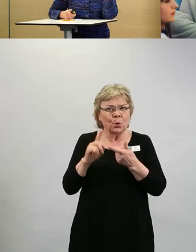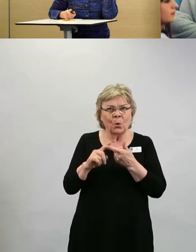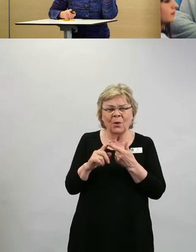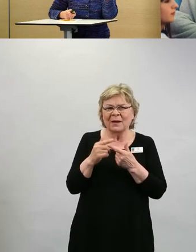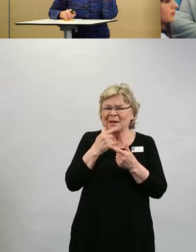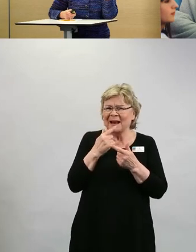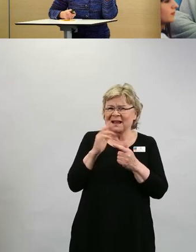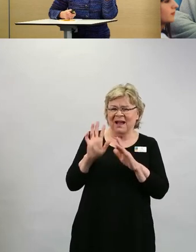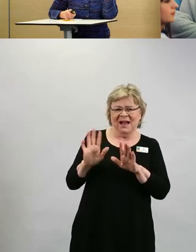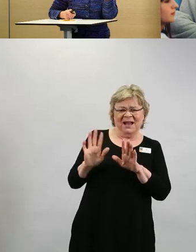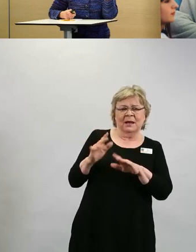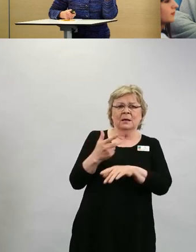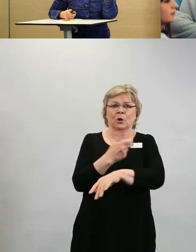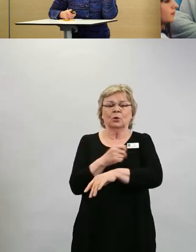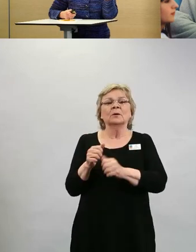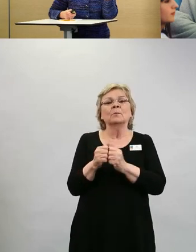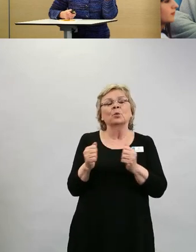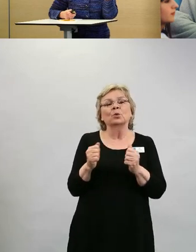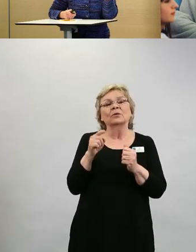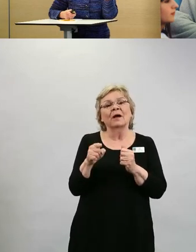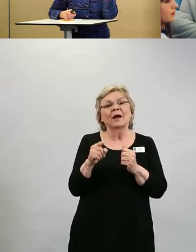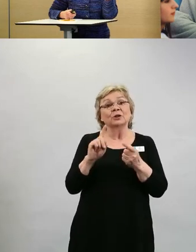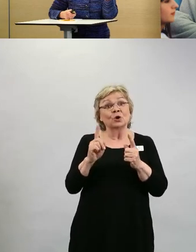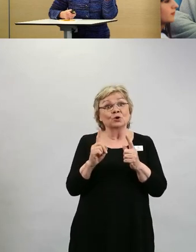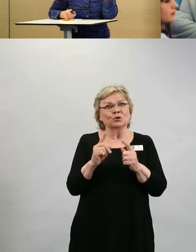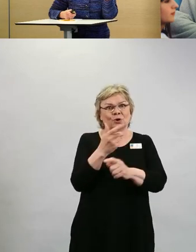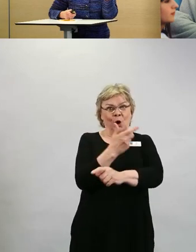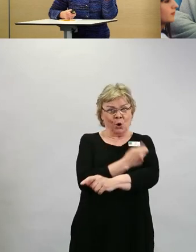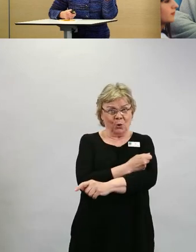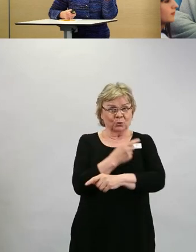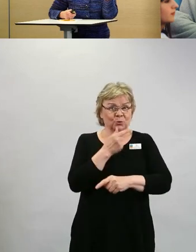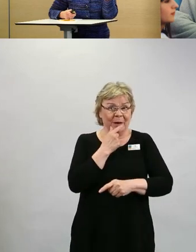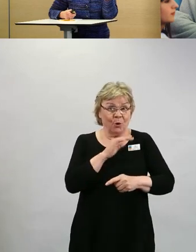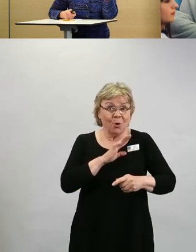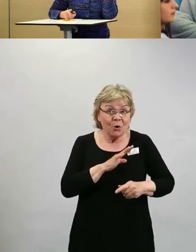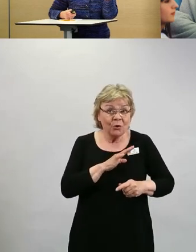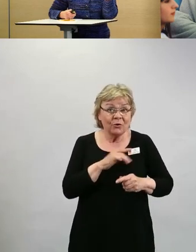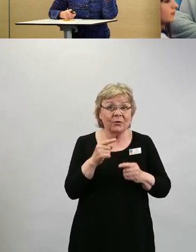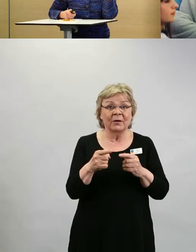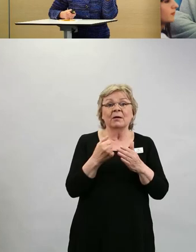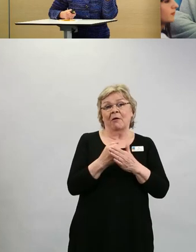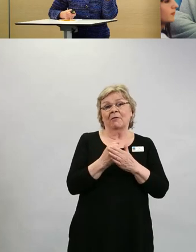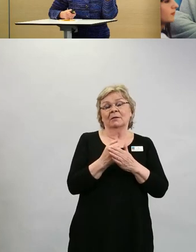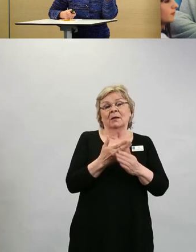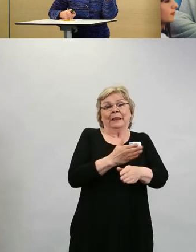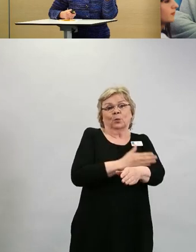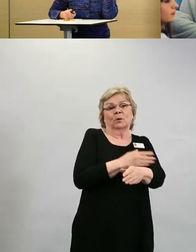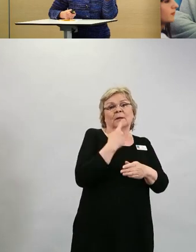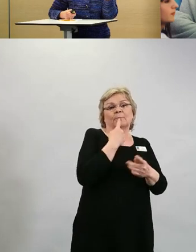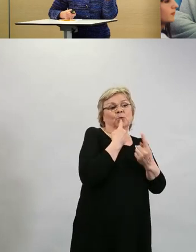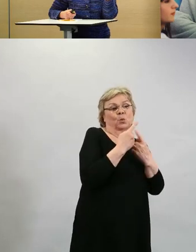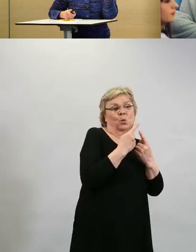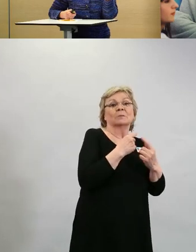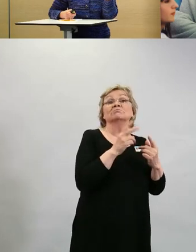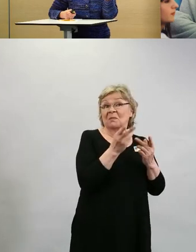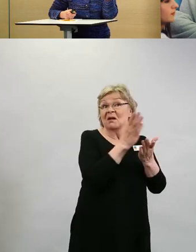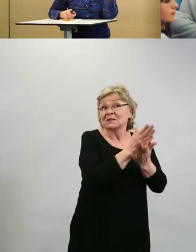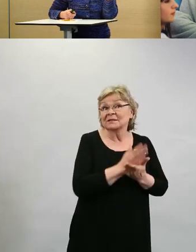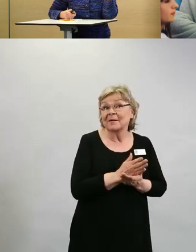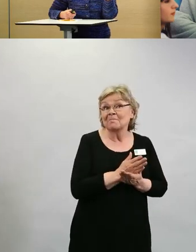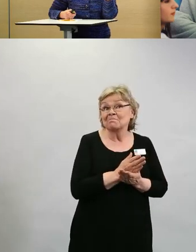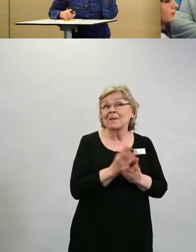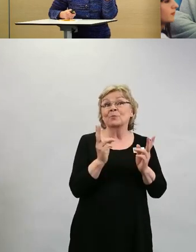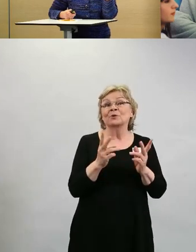siitä rokotuspelosta kannattaa puhua ennen kuin menee rokotuspaikkaan ja kannattaa katsoa, että mikä itselle olisi sitten se paras